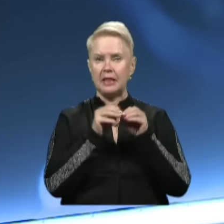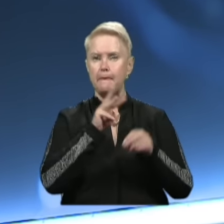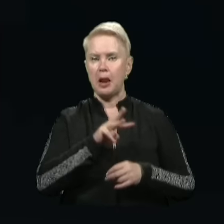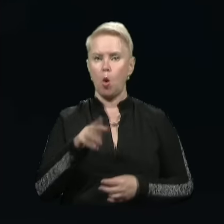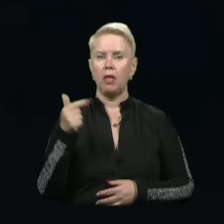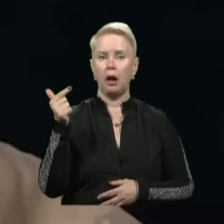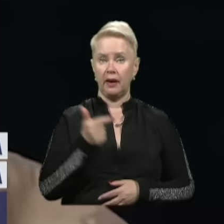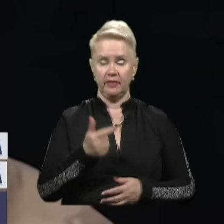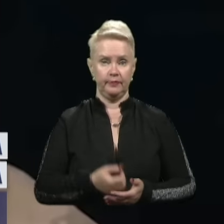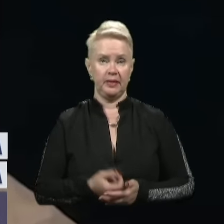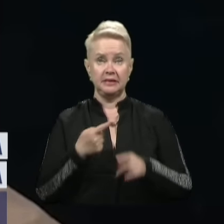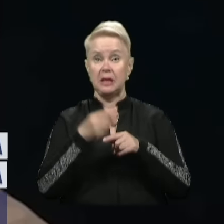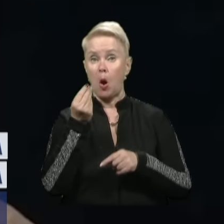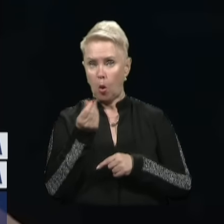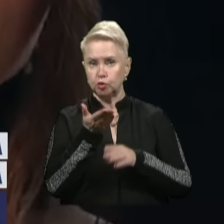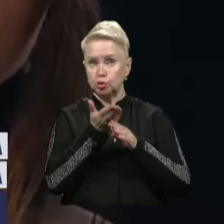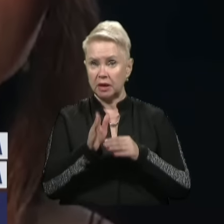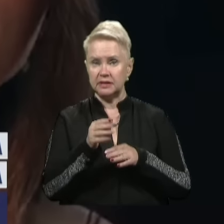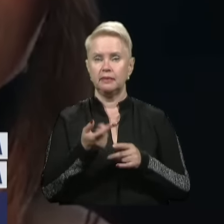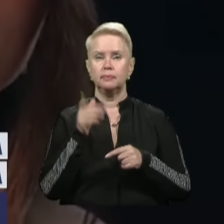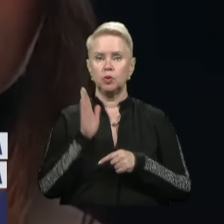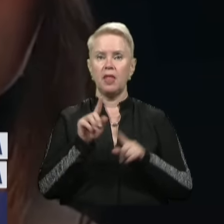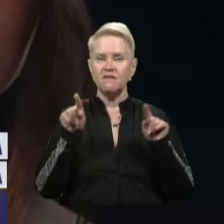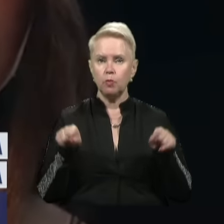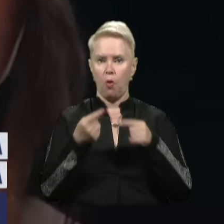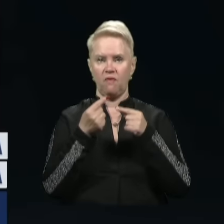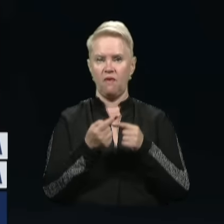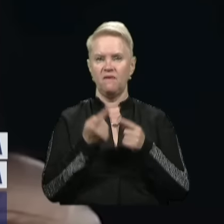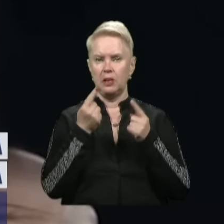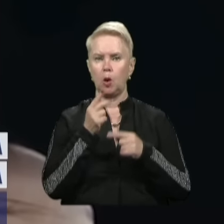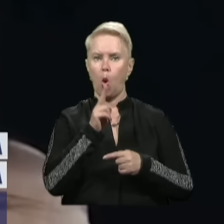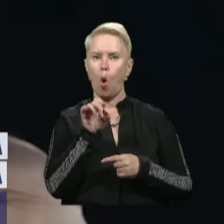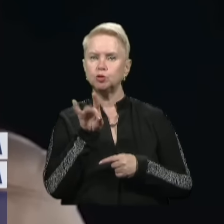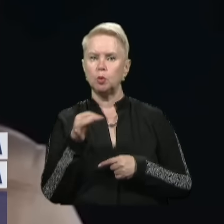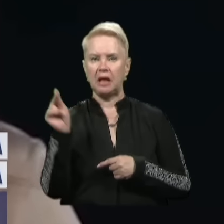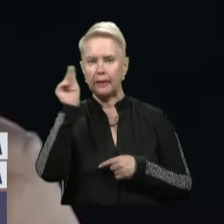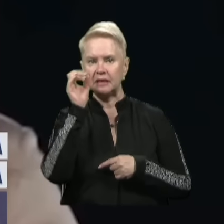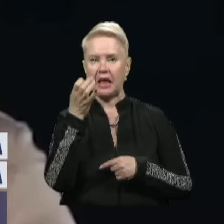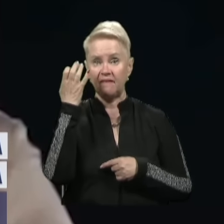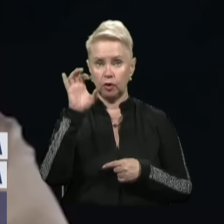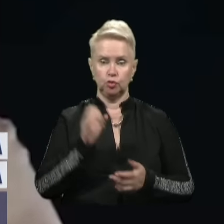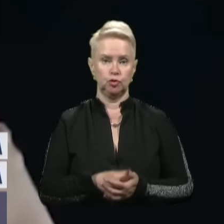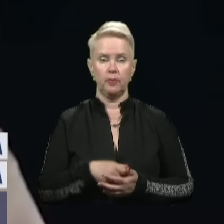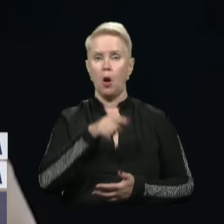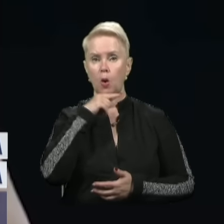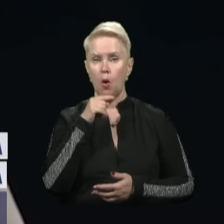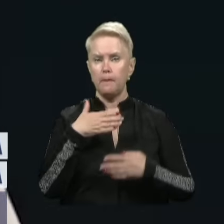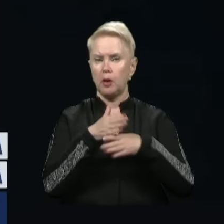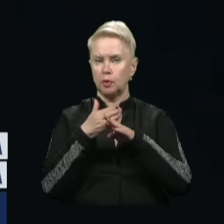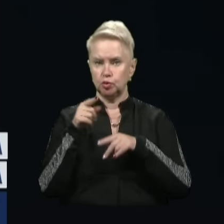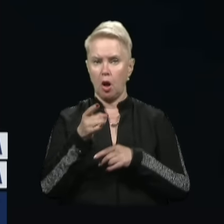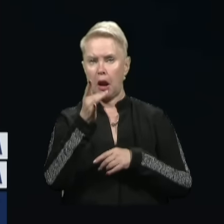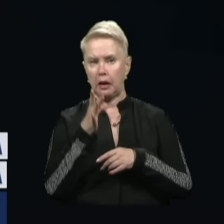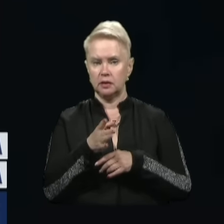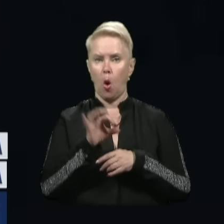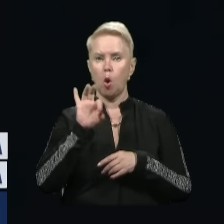мільйонів гривень. Ці кошти – частина фінансування на відбудову Великокостромської гімназії на Криворіжжі. Окупанти потрощили її